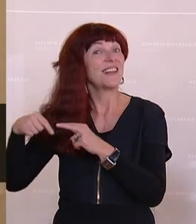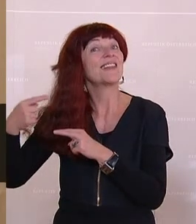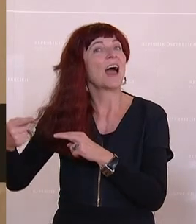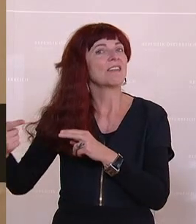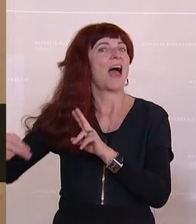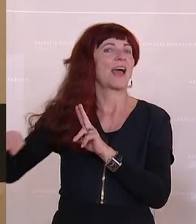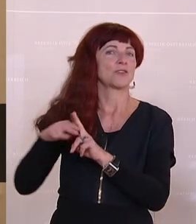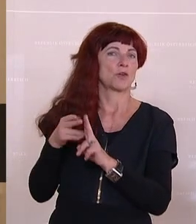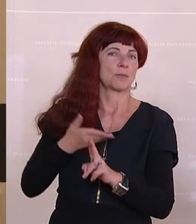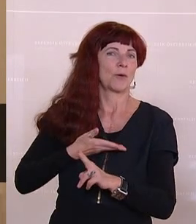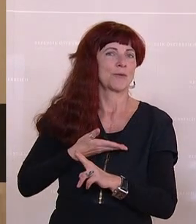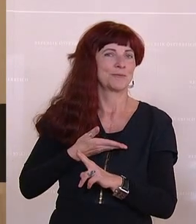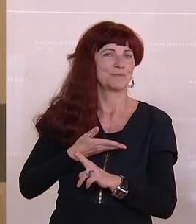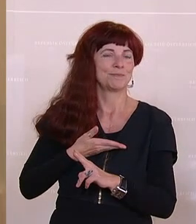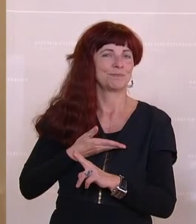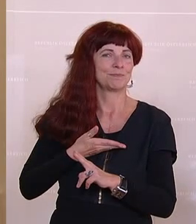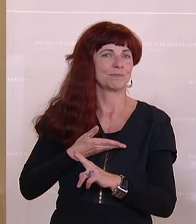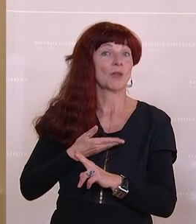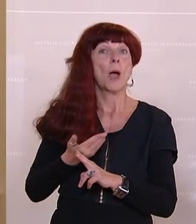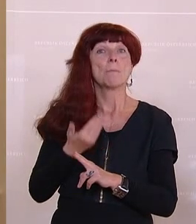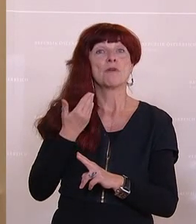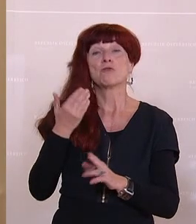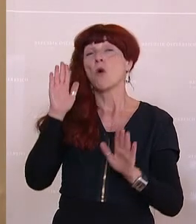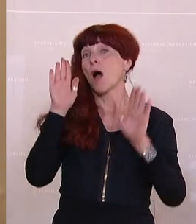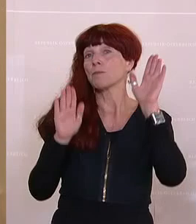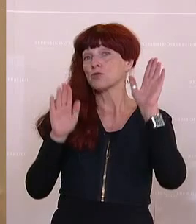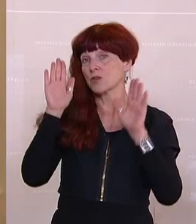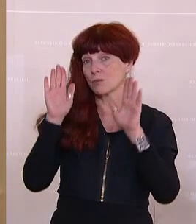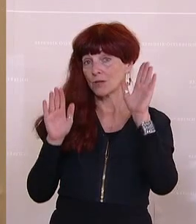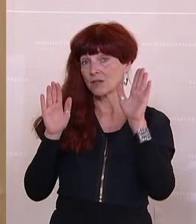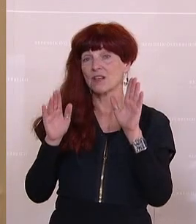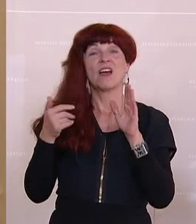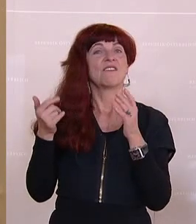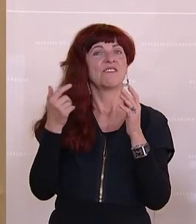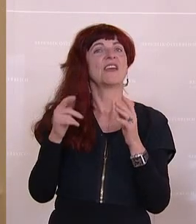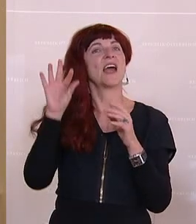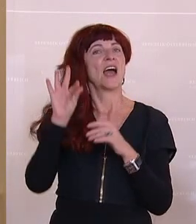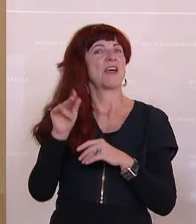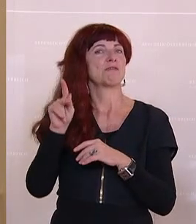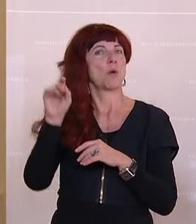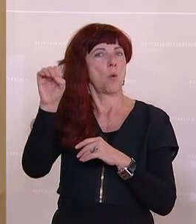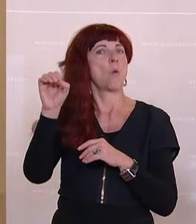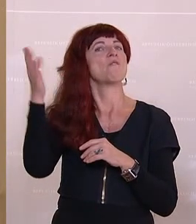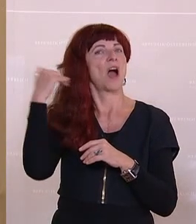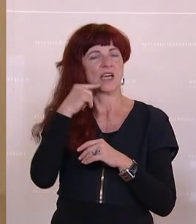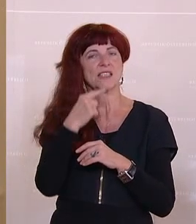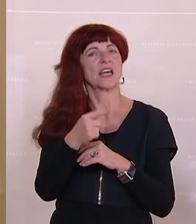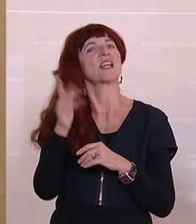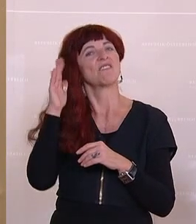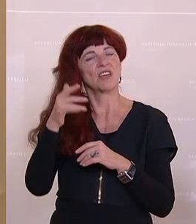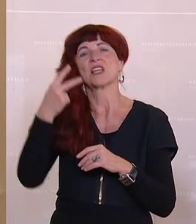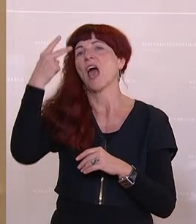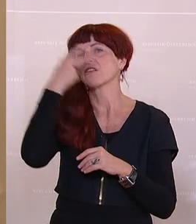geben könnten. Bevor wir jetzt abstimmen, wir haben grundsätzlich gesagt, dass freiheitlich wir dem zustimmen, weil es um eine